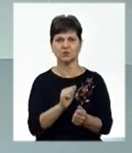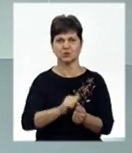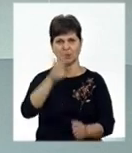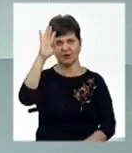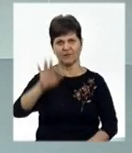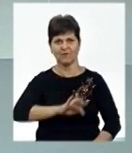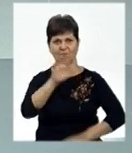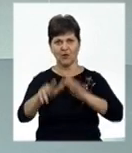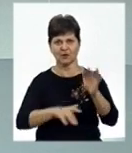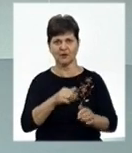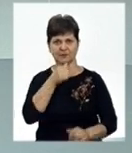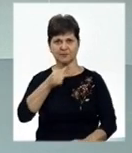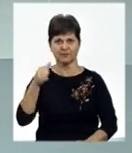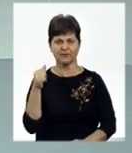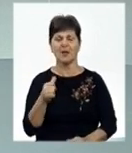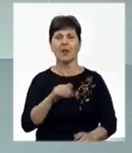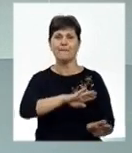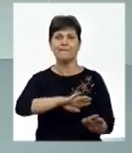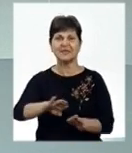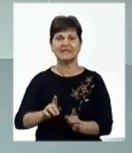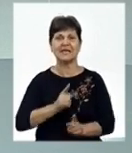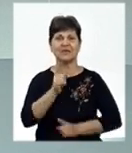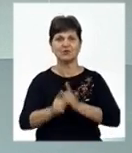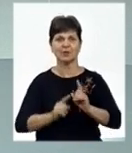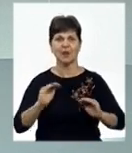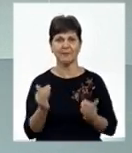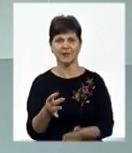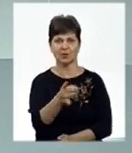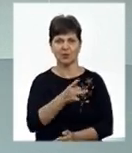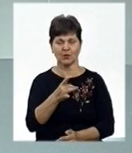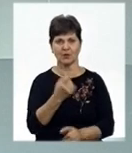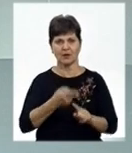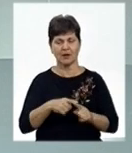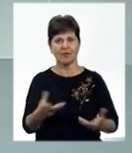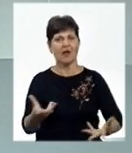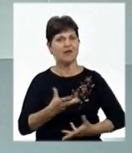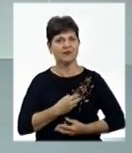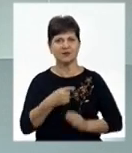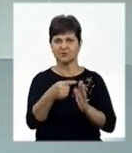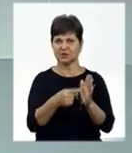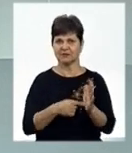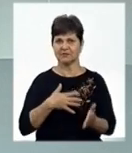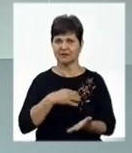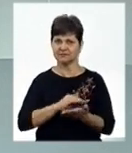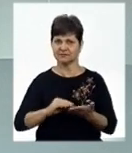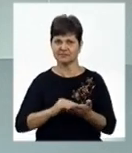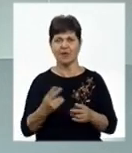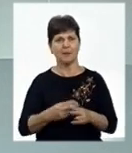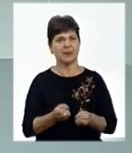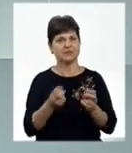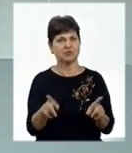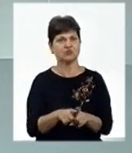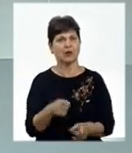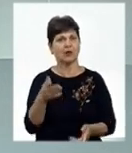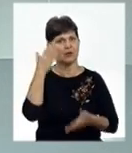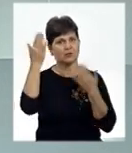рік тому, після реконструкції мікрорайон. Враженнями від забави дітвора поділилися із Катериною Мартич. Та чи безпечні такі